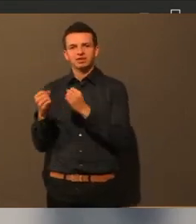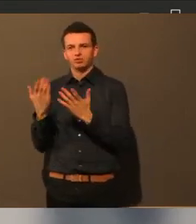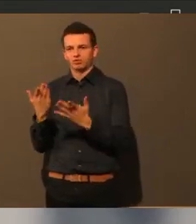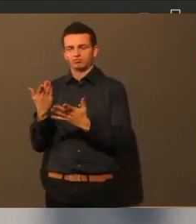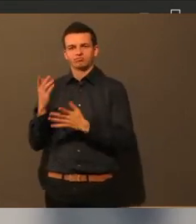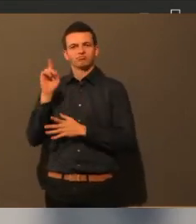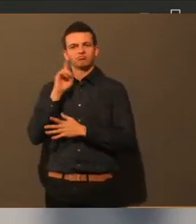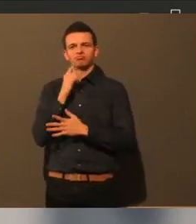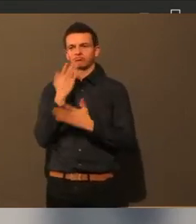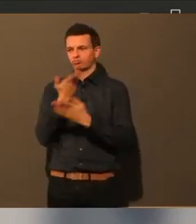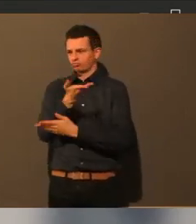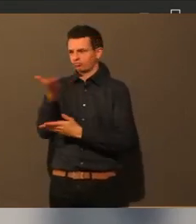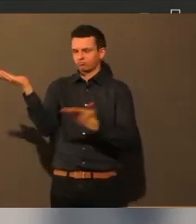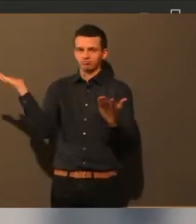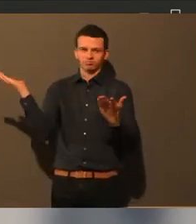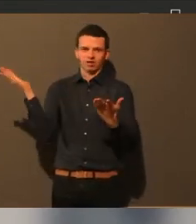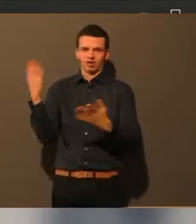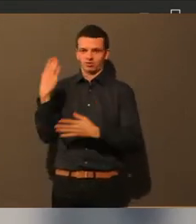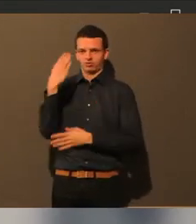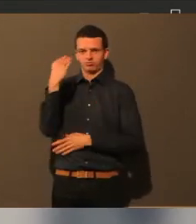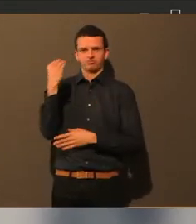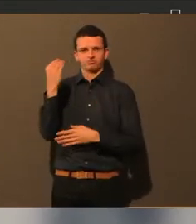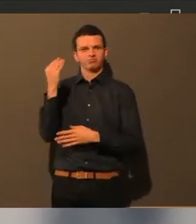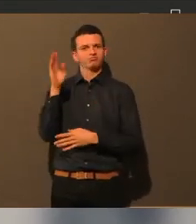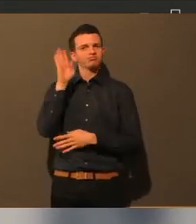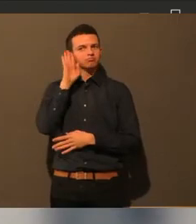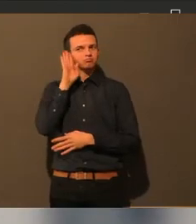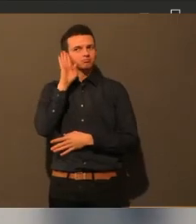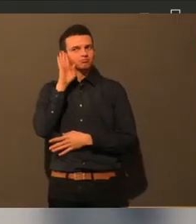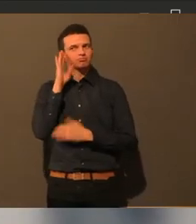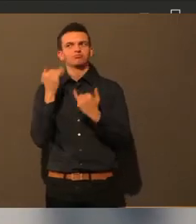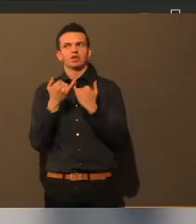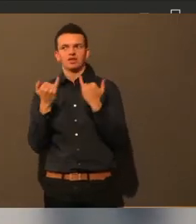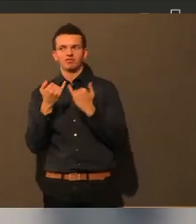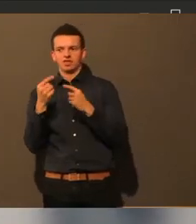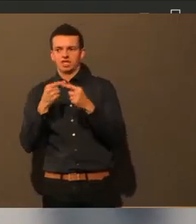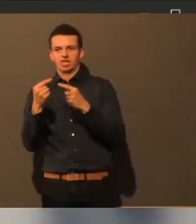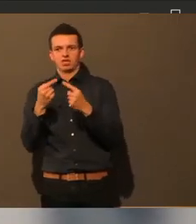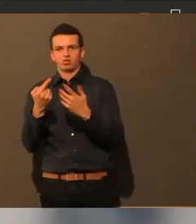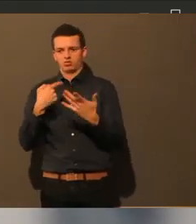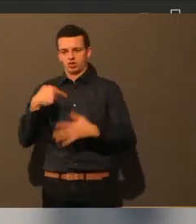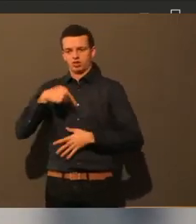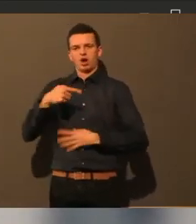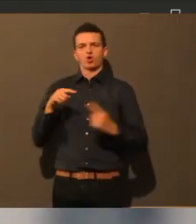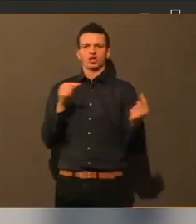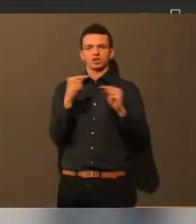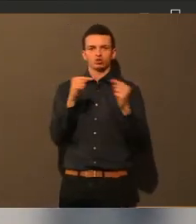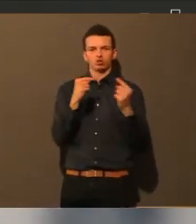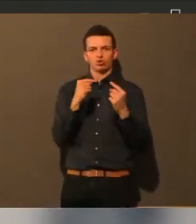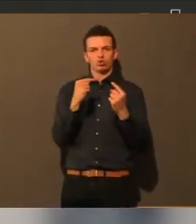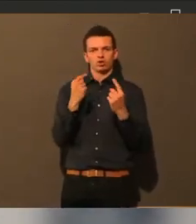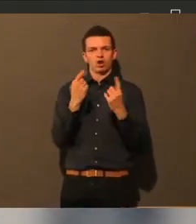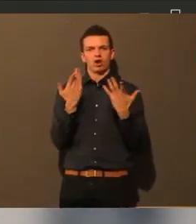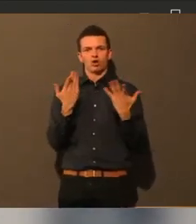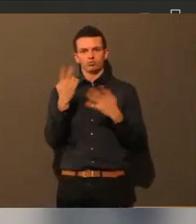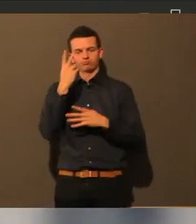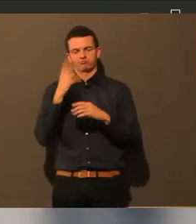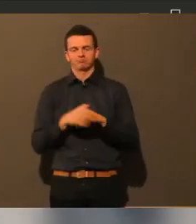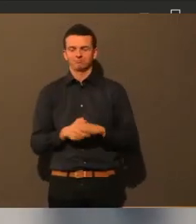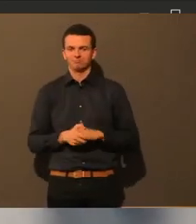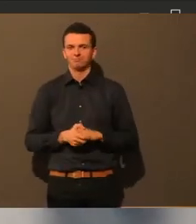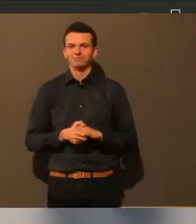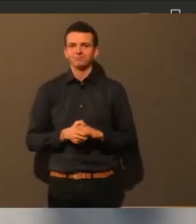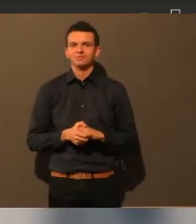anderen eben dann auch mitzubekommen ist, was der Bürgerbeirat auch sagt. Ich darf